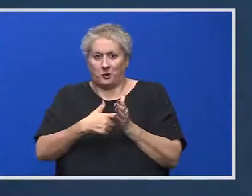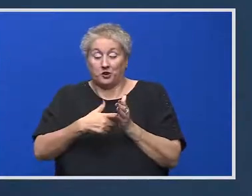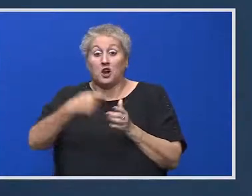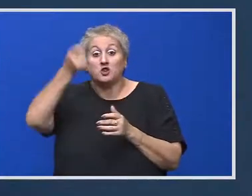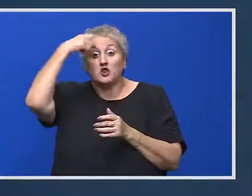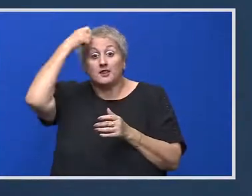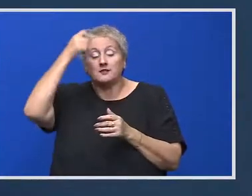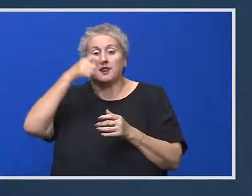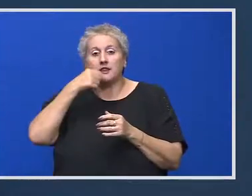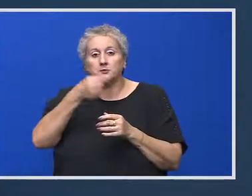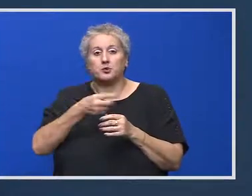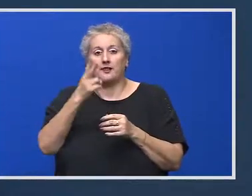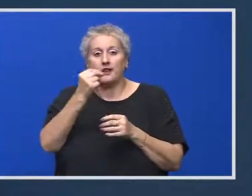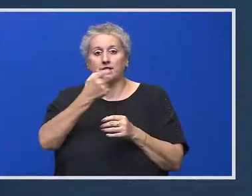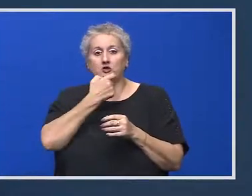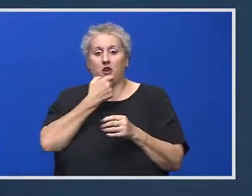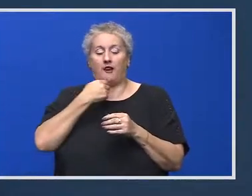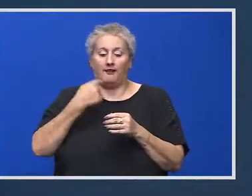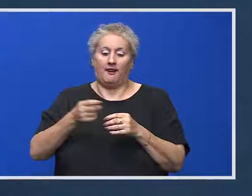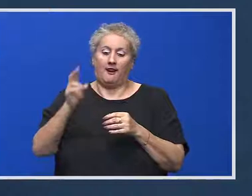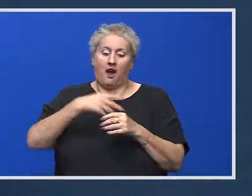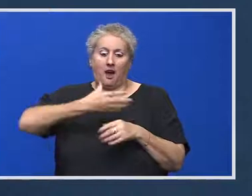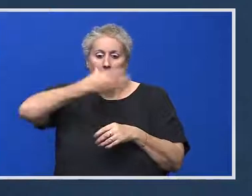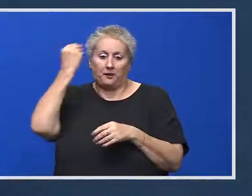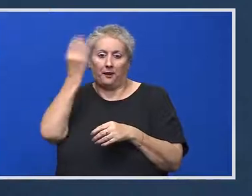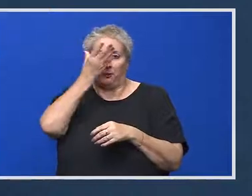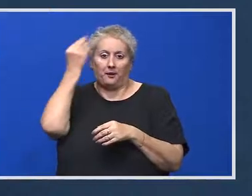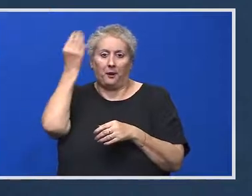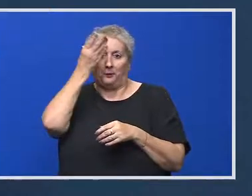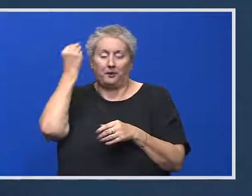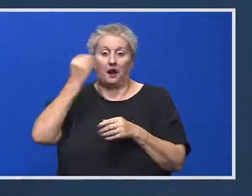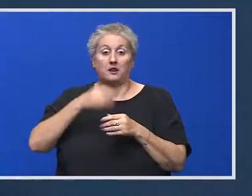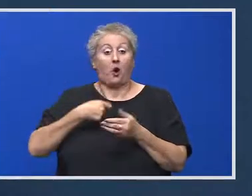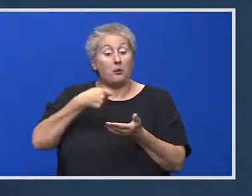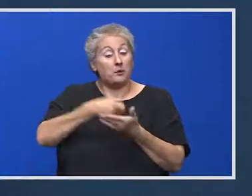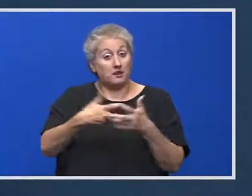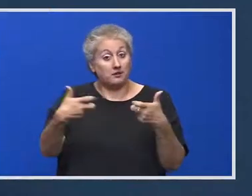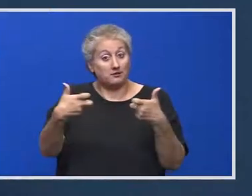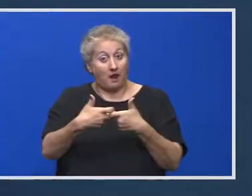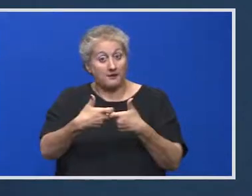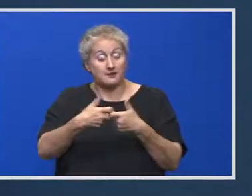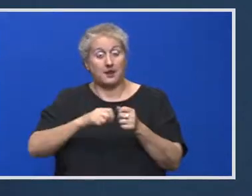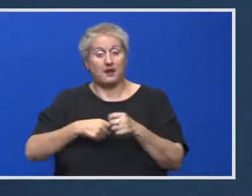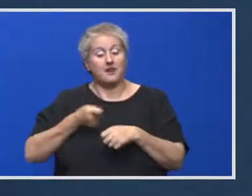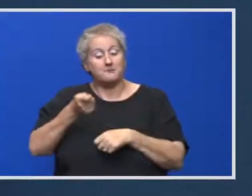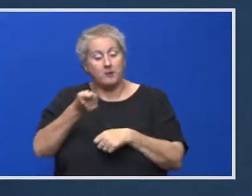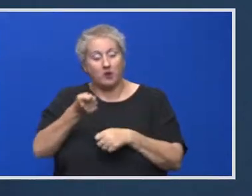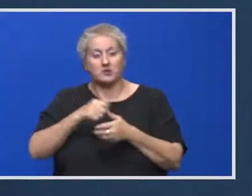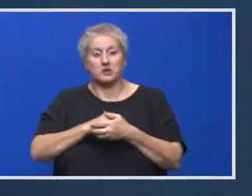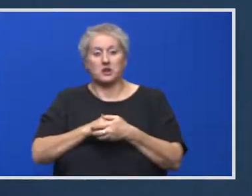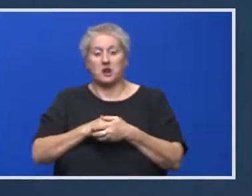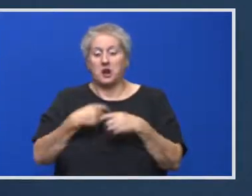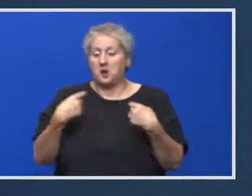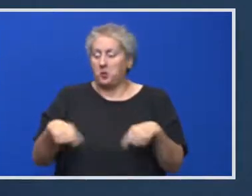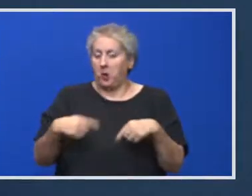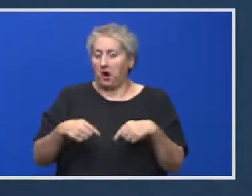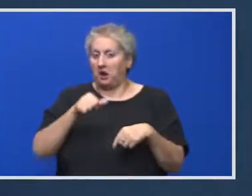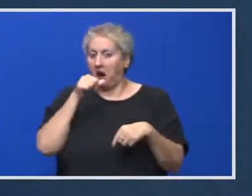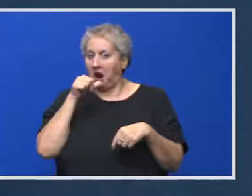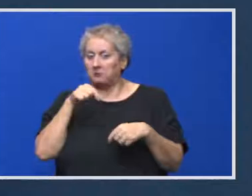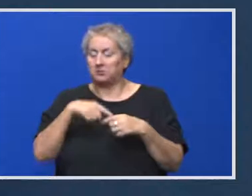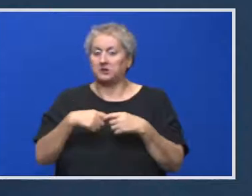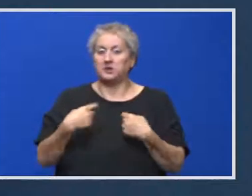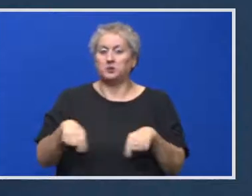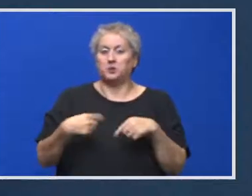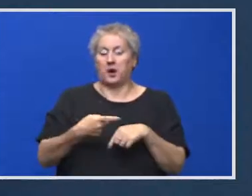ne spun de 30 de ani de zile că au fost uitați. Au plătit taxe, au avut impozite, dar nu au nici canalizare, n